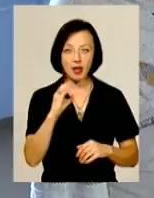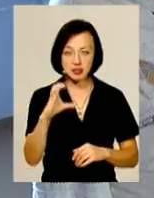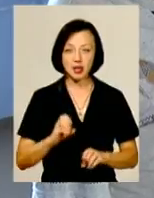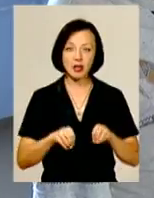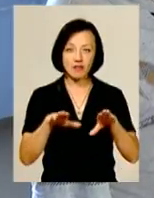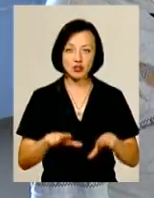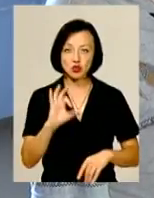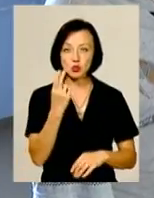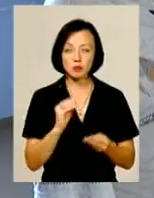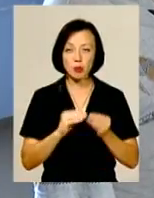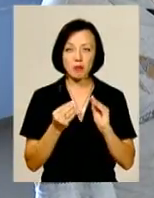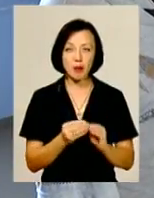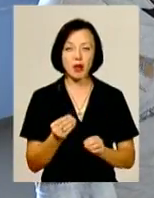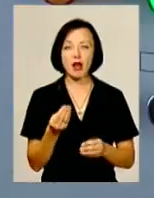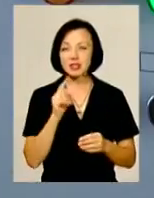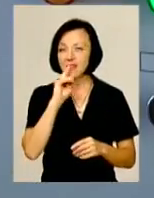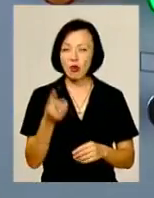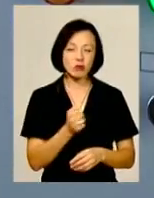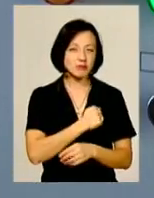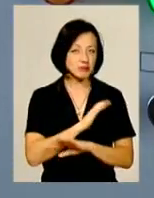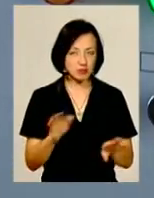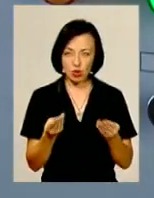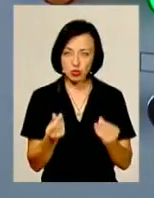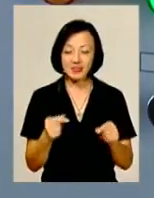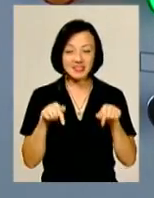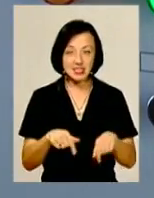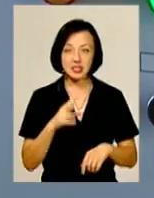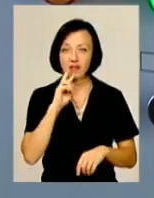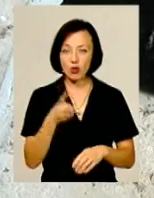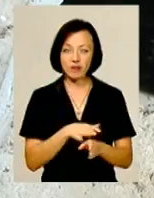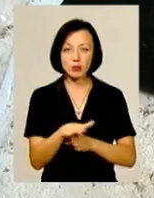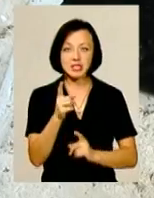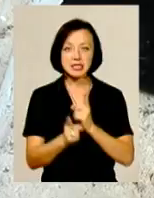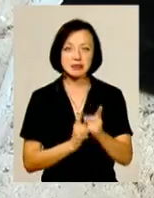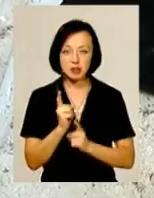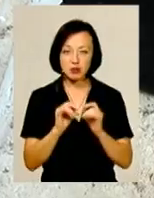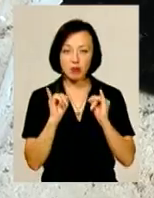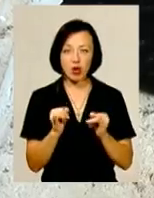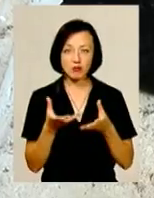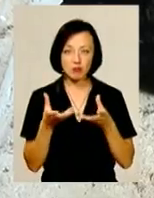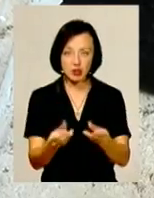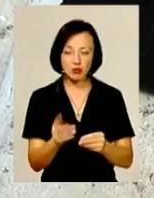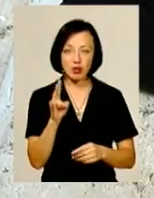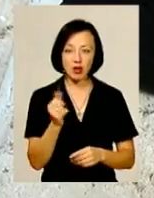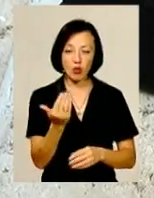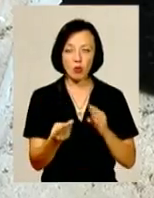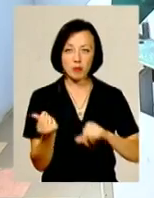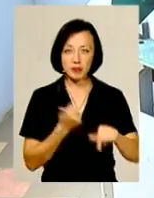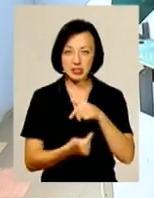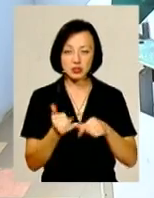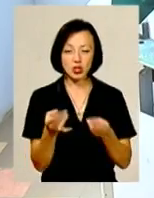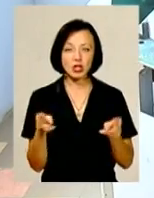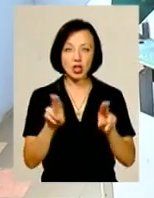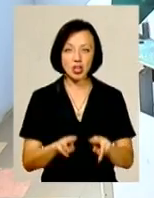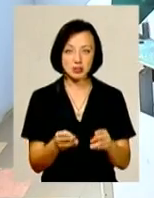соціальних проблем за два роки не шкодував грошей. Проте саме в ці два роки і відбулися зміни, що негативно позначилися на його бізнесі, та